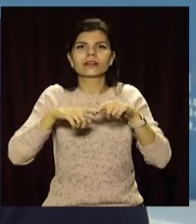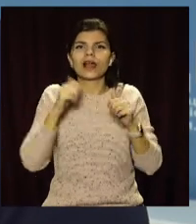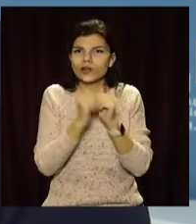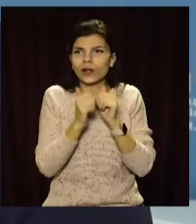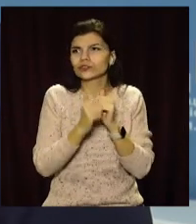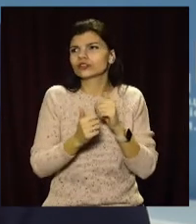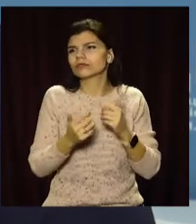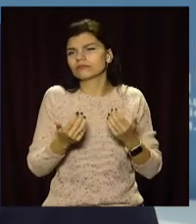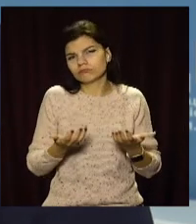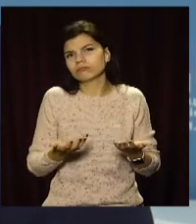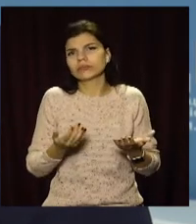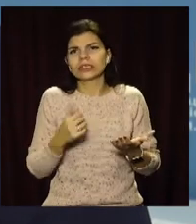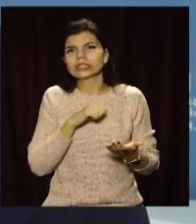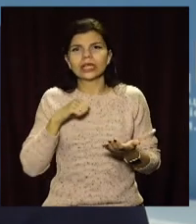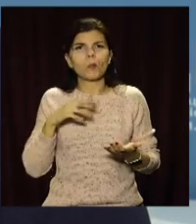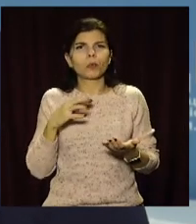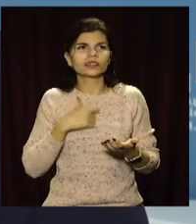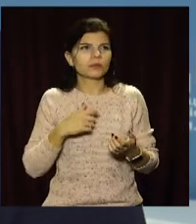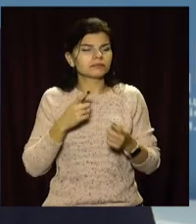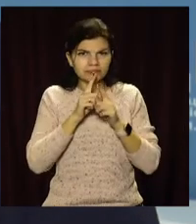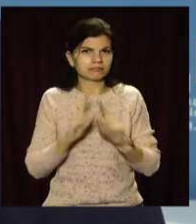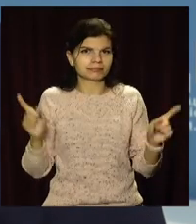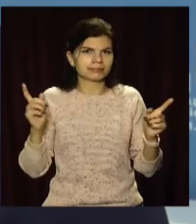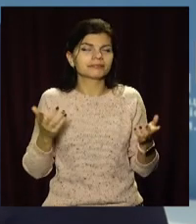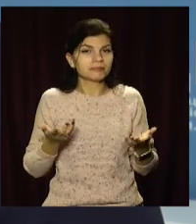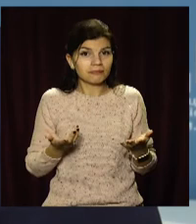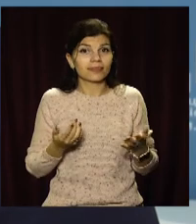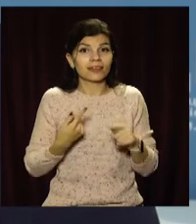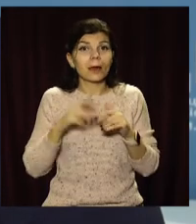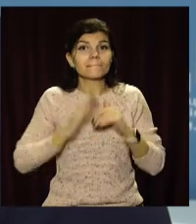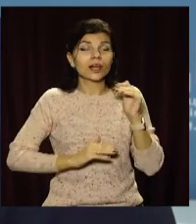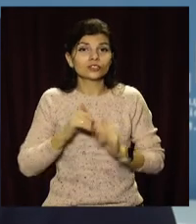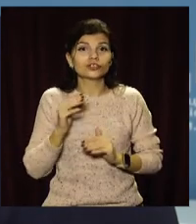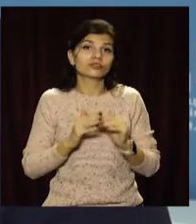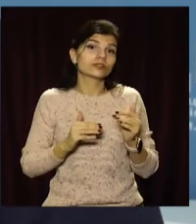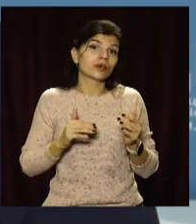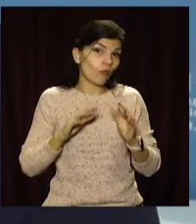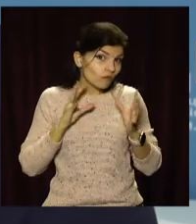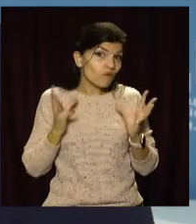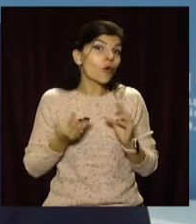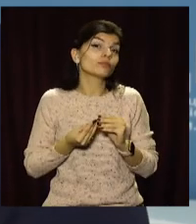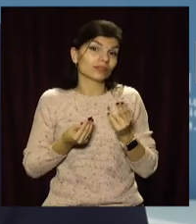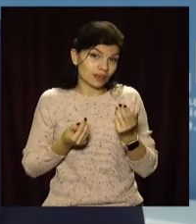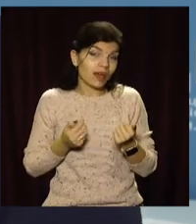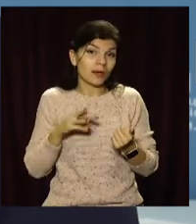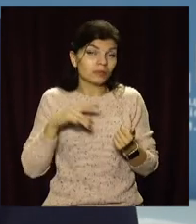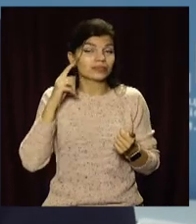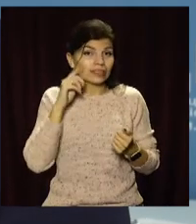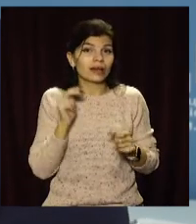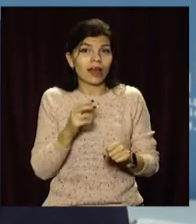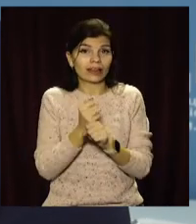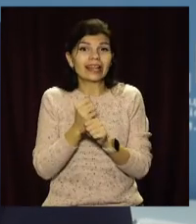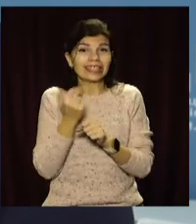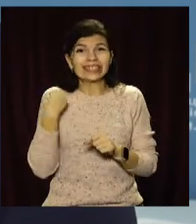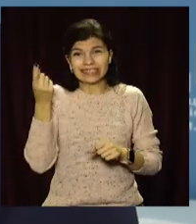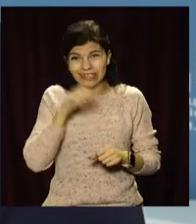каждая само по себе оригинально. Поэтому практически, ну, общая, да, мы знаем, как это делать. Ну,